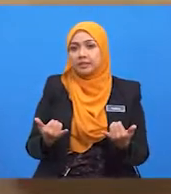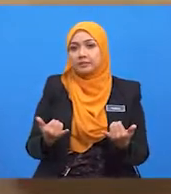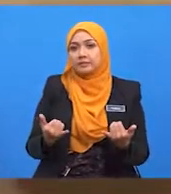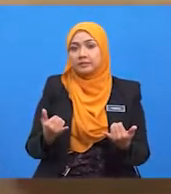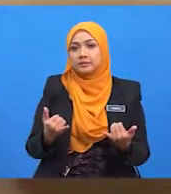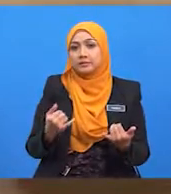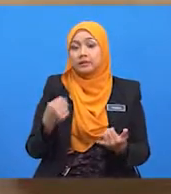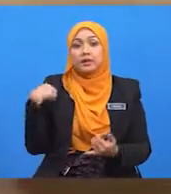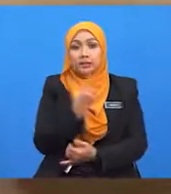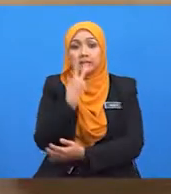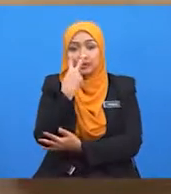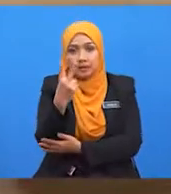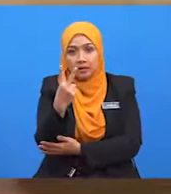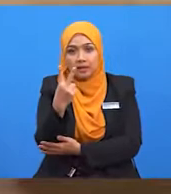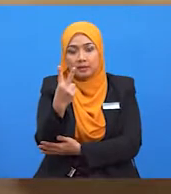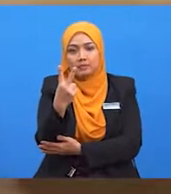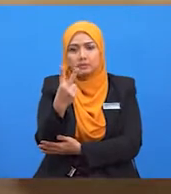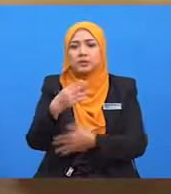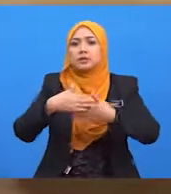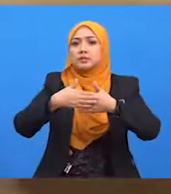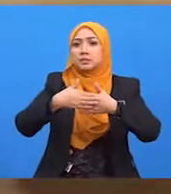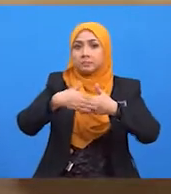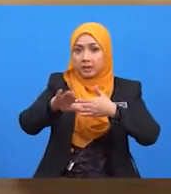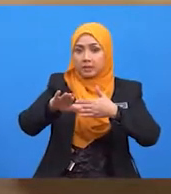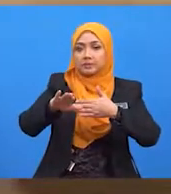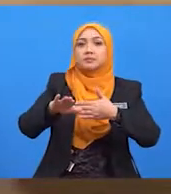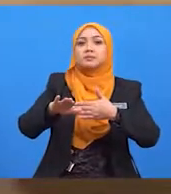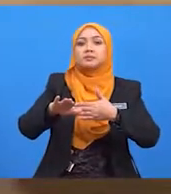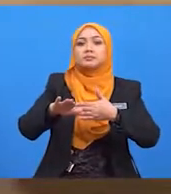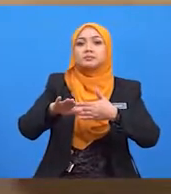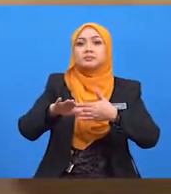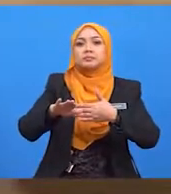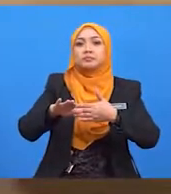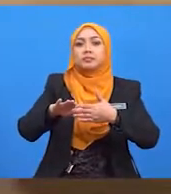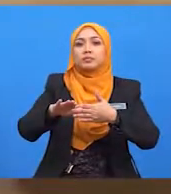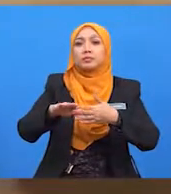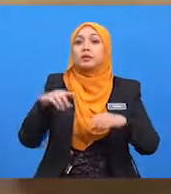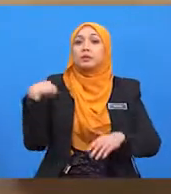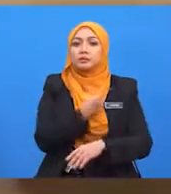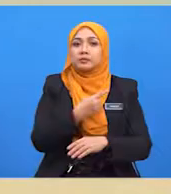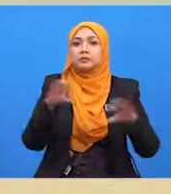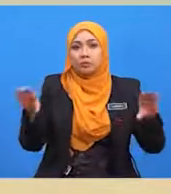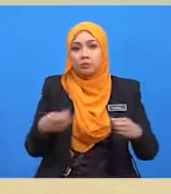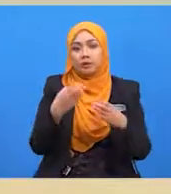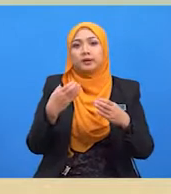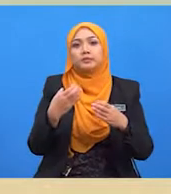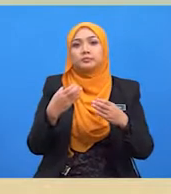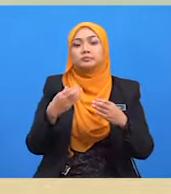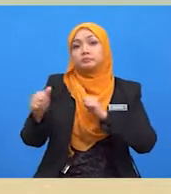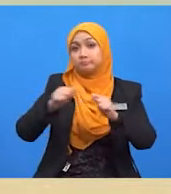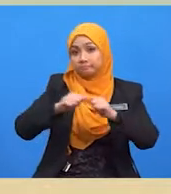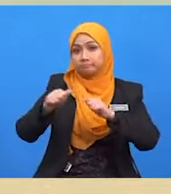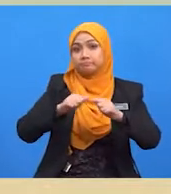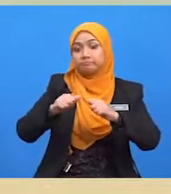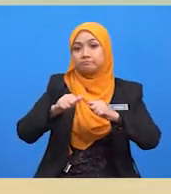antarabangsa, iaitu dengan adanya aktiviti import kereta. Selepas